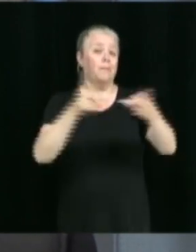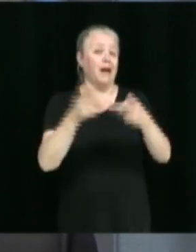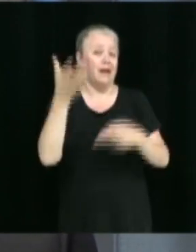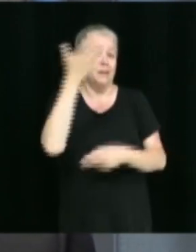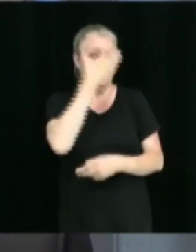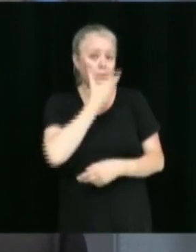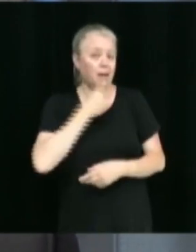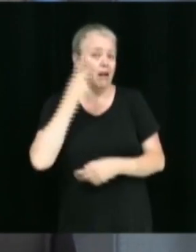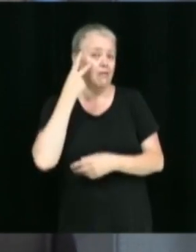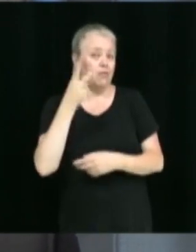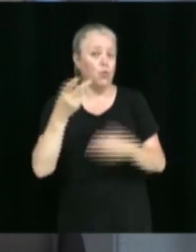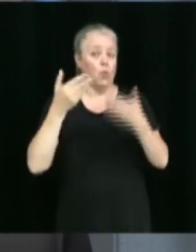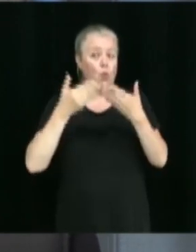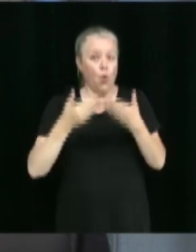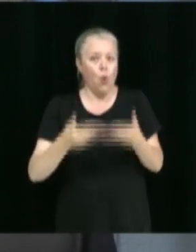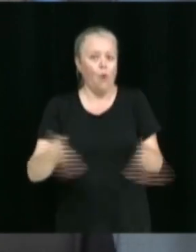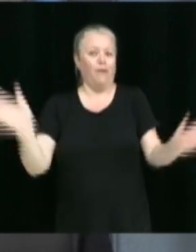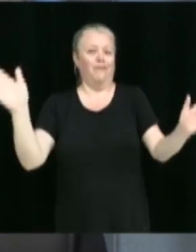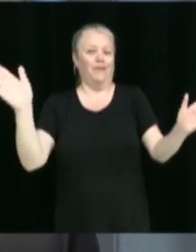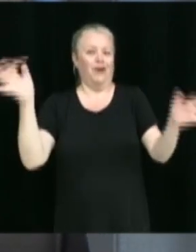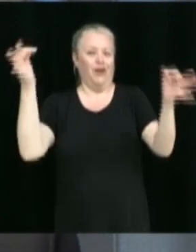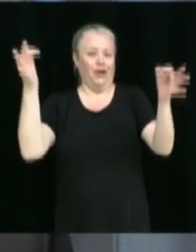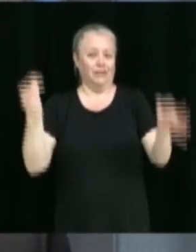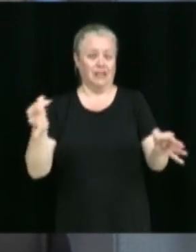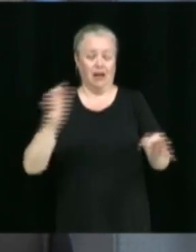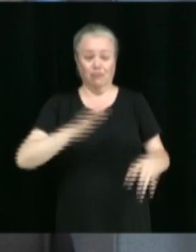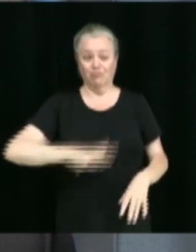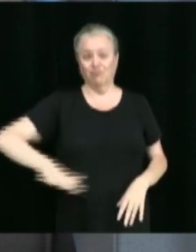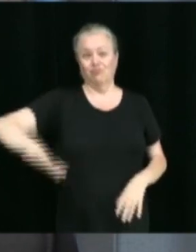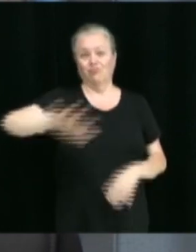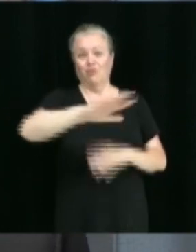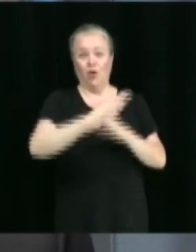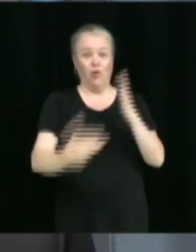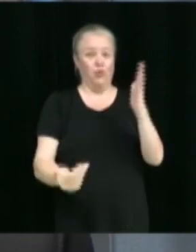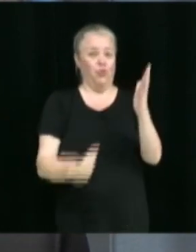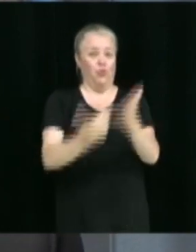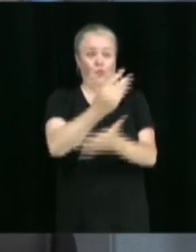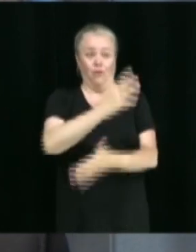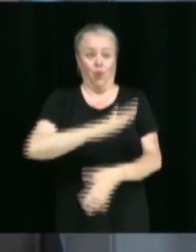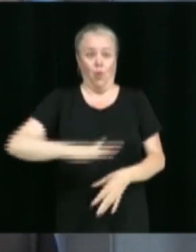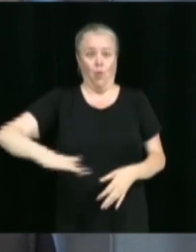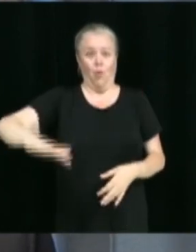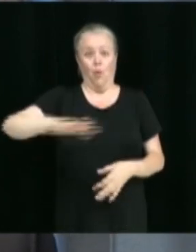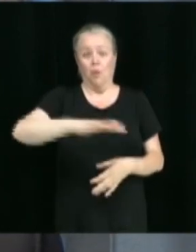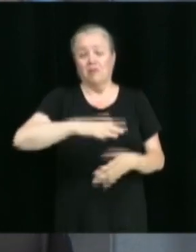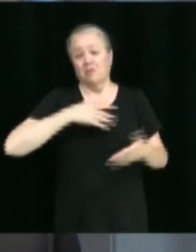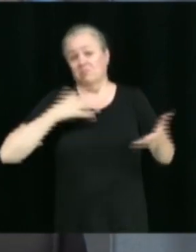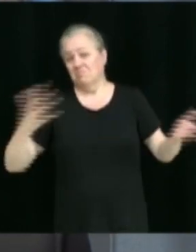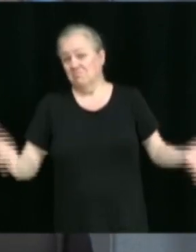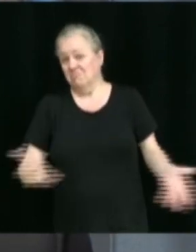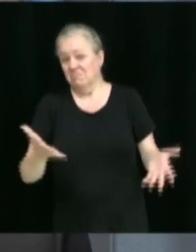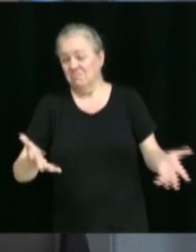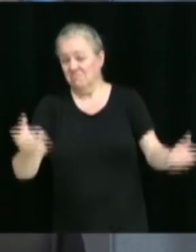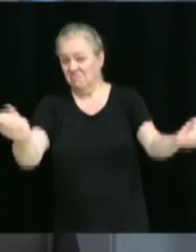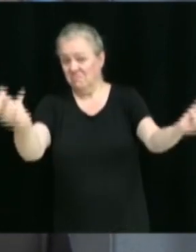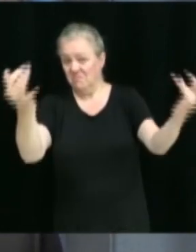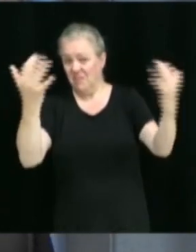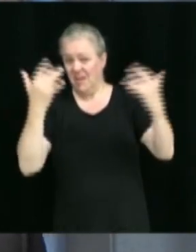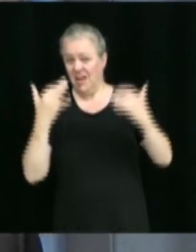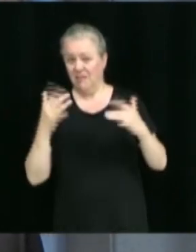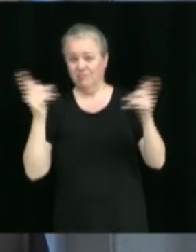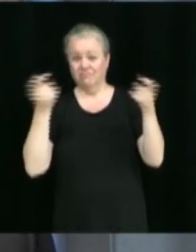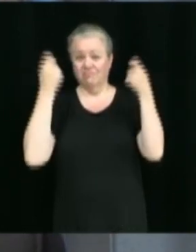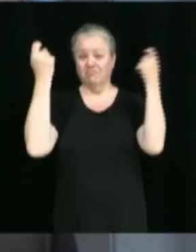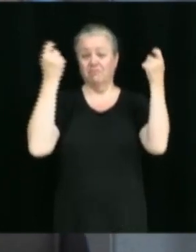dans toute sa grandeur. Donc, on invite les gens à venir célébrer avec nous. Et de plus, on aura notre